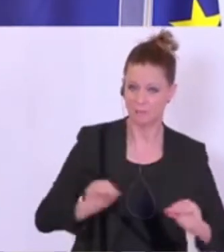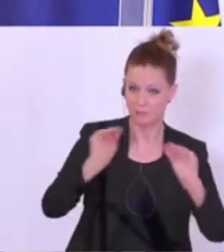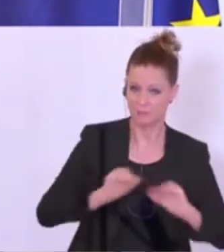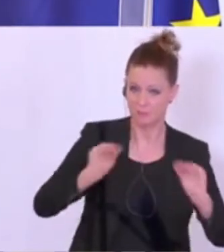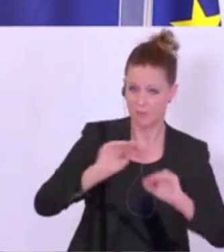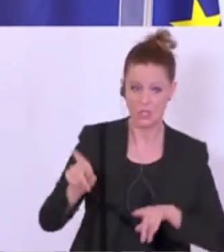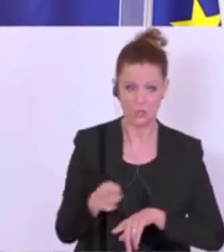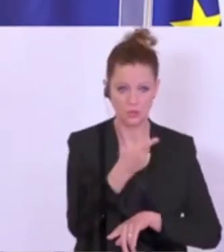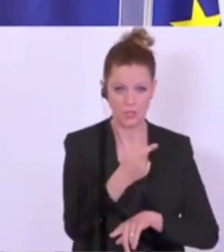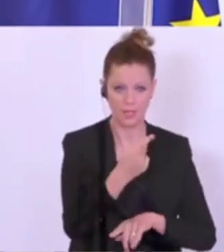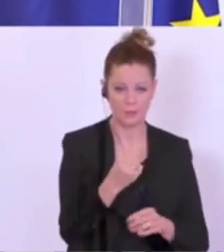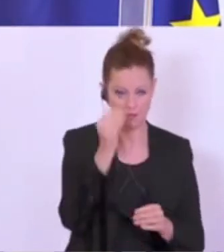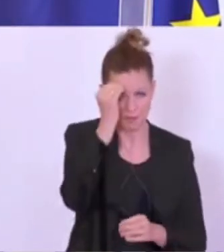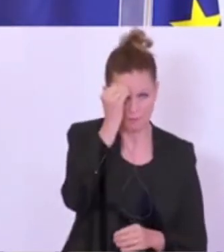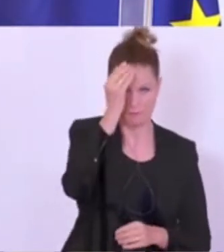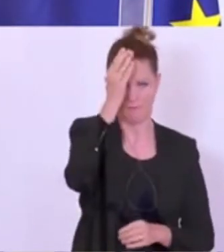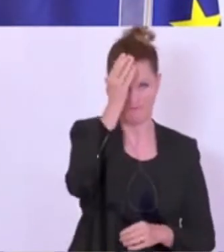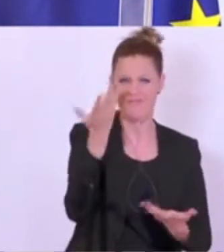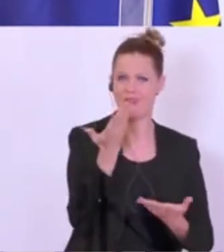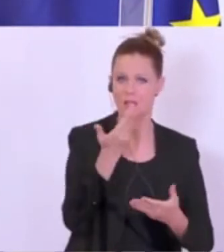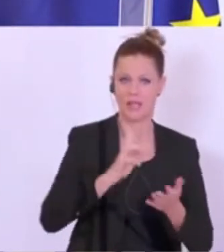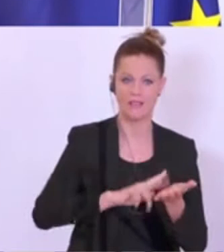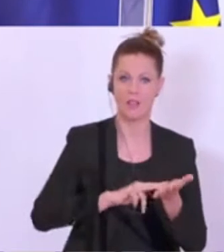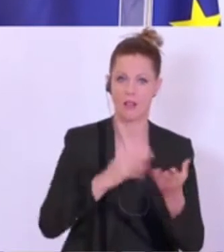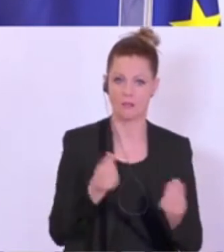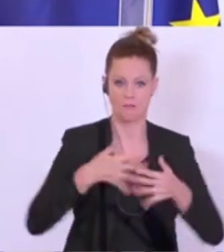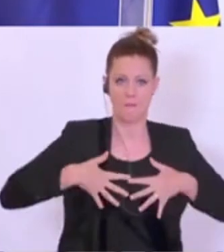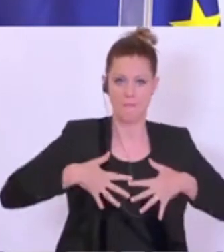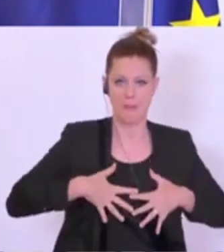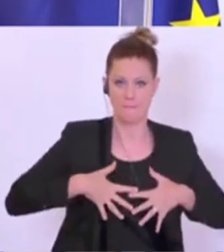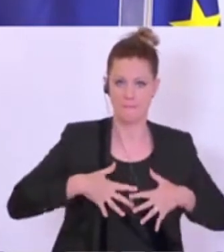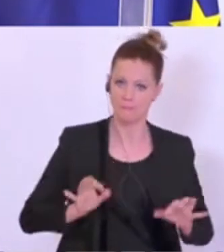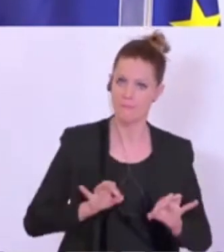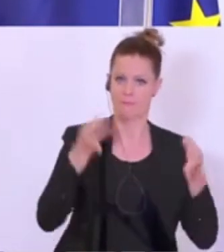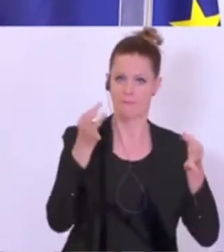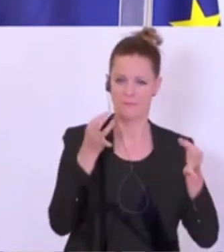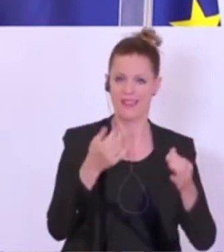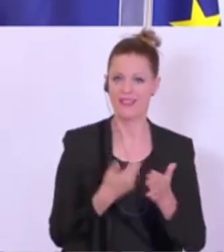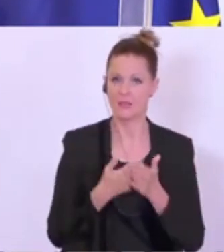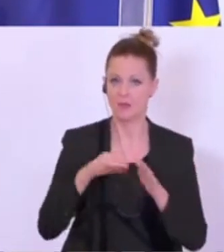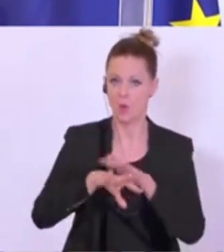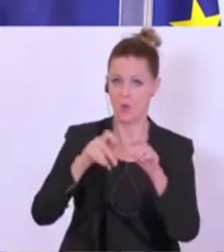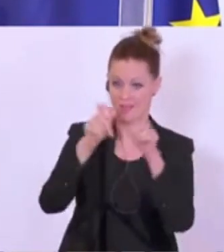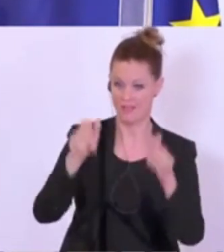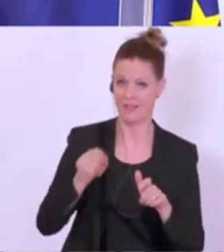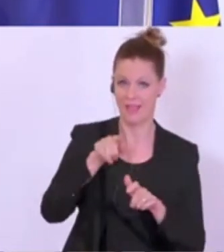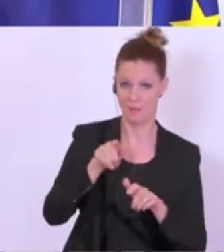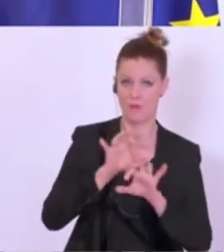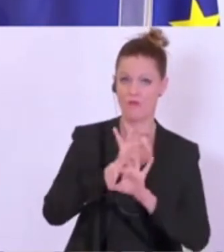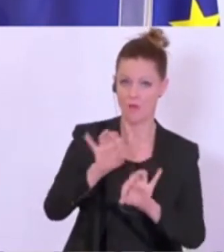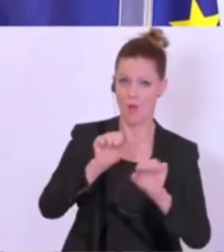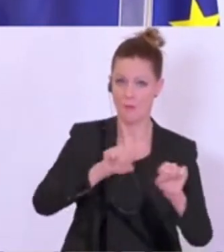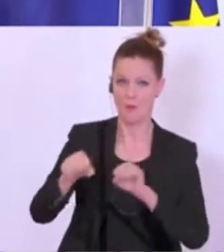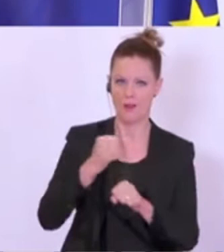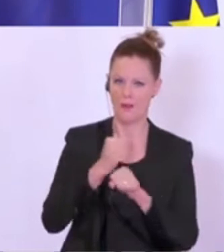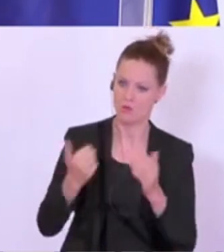geschickt, um sie zu Digital Professionals zu machen. So werden die Unternehmen den Unternehmen auch ermöglicht,